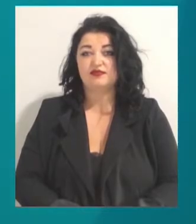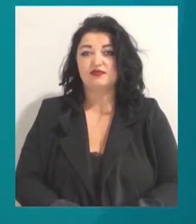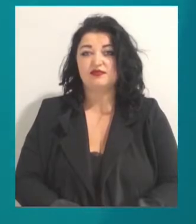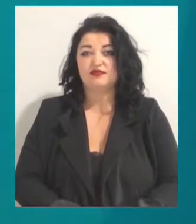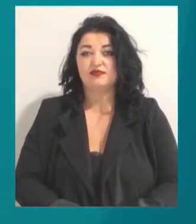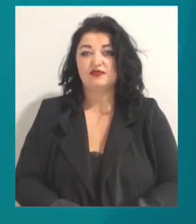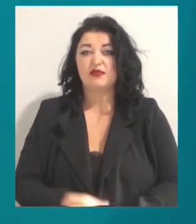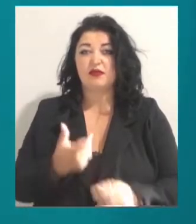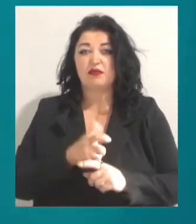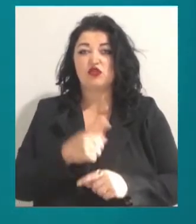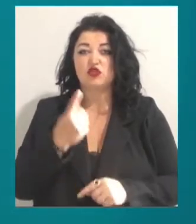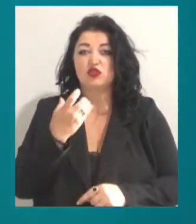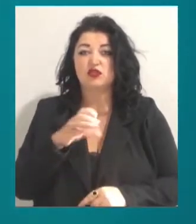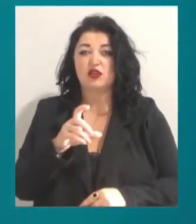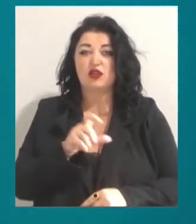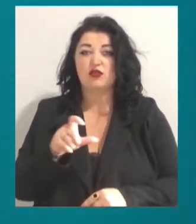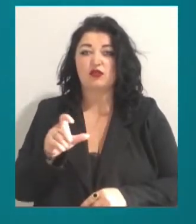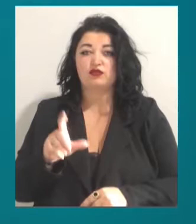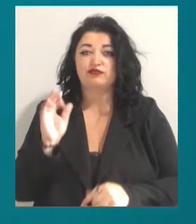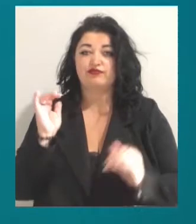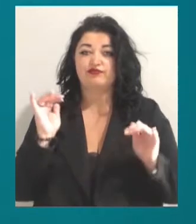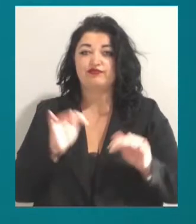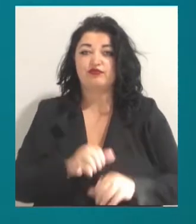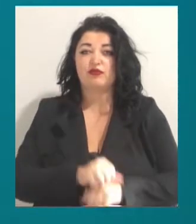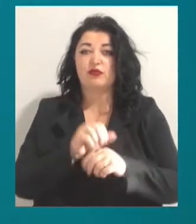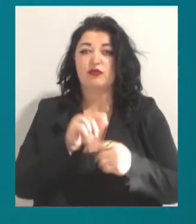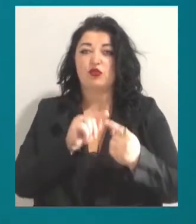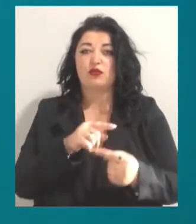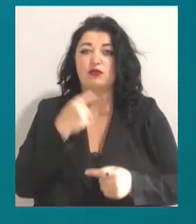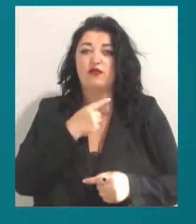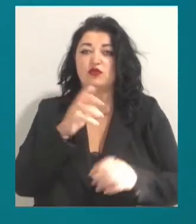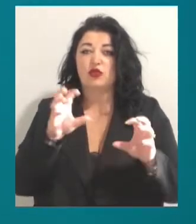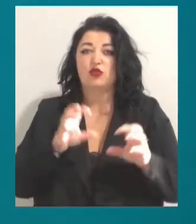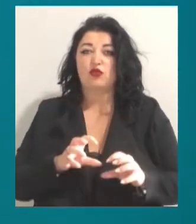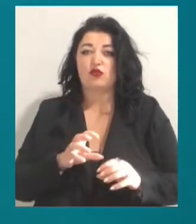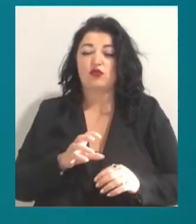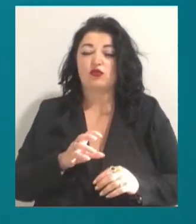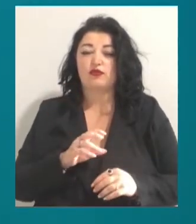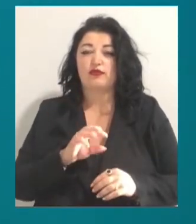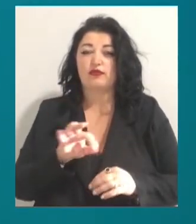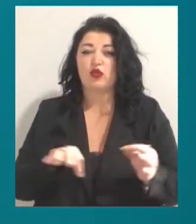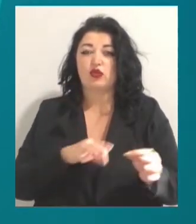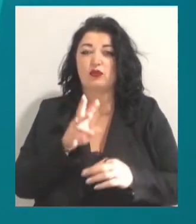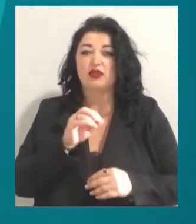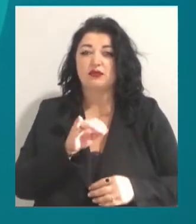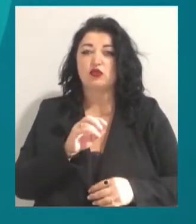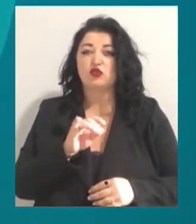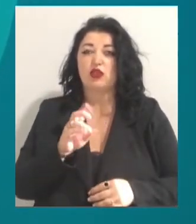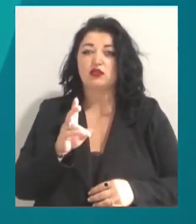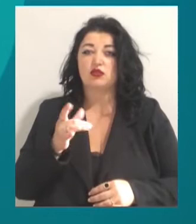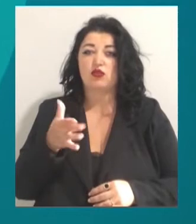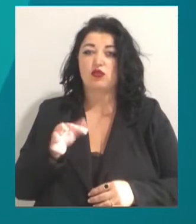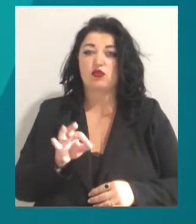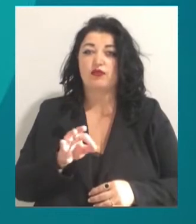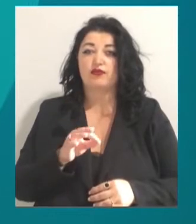Більше ста людей в Одесі вийшли на мітинг проти мовного законопроєкту народного депутата Максима Бужанського. Про це розказав організатор акції